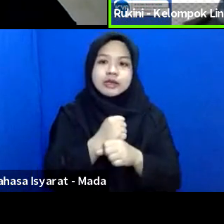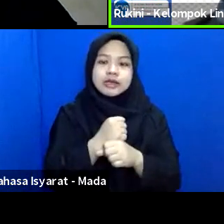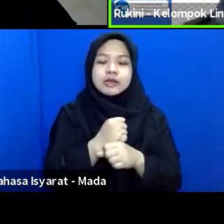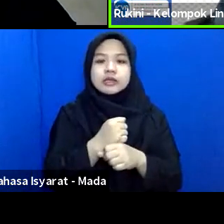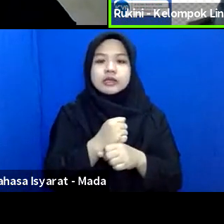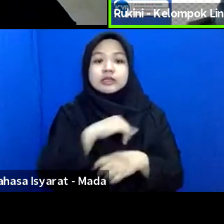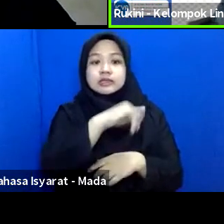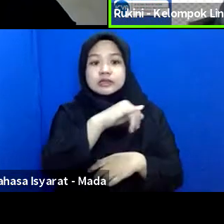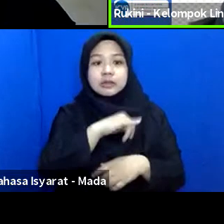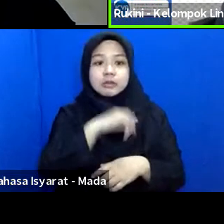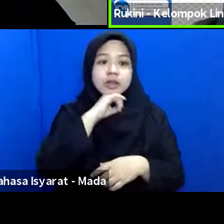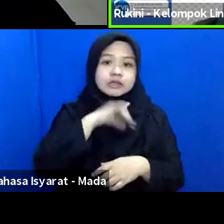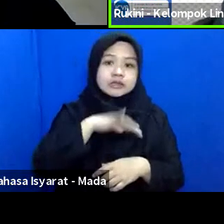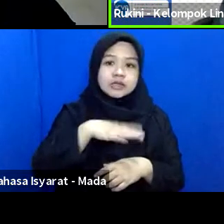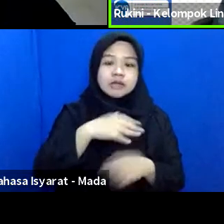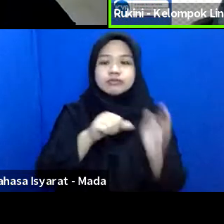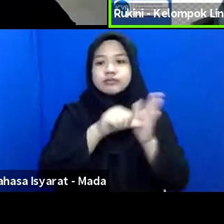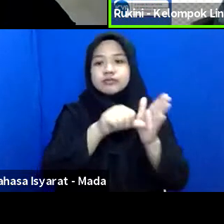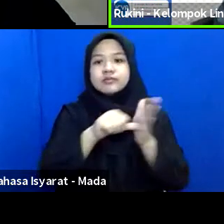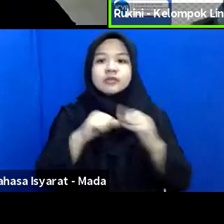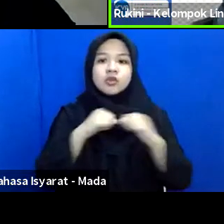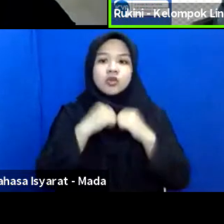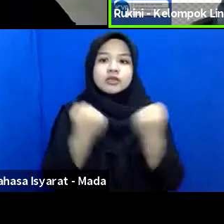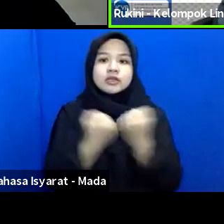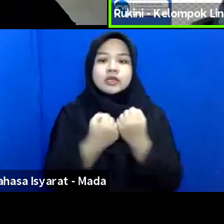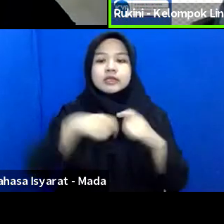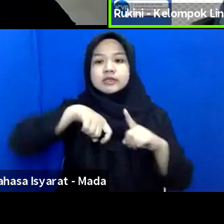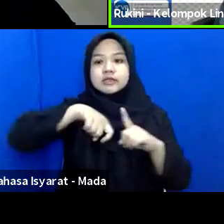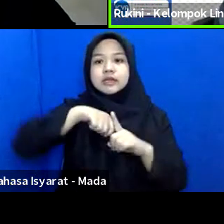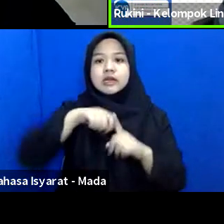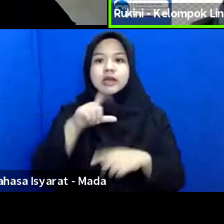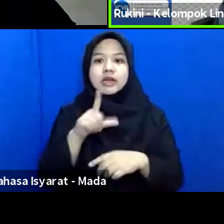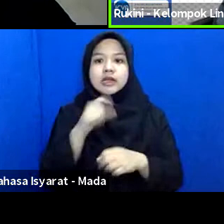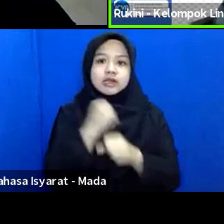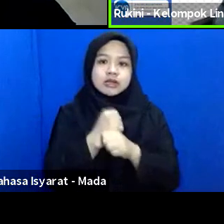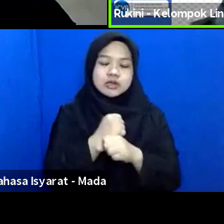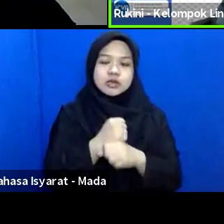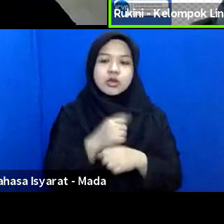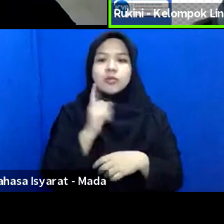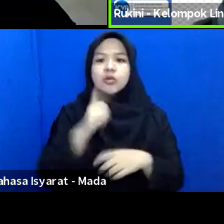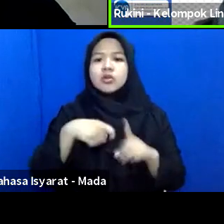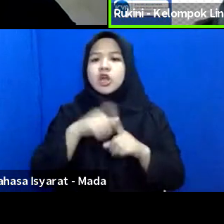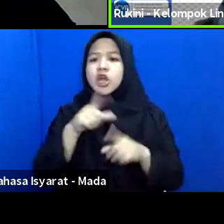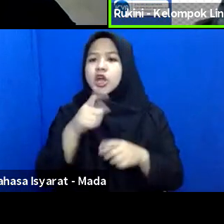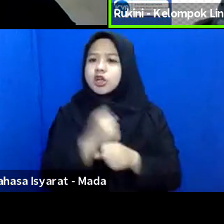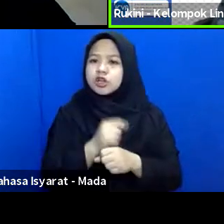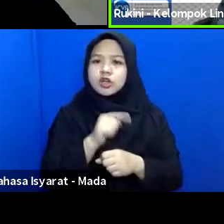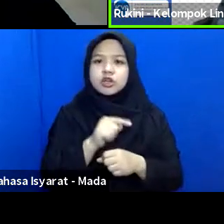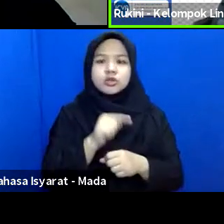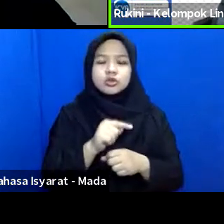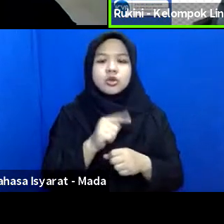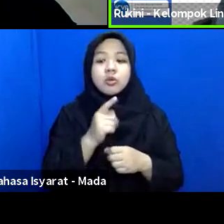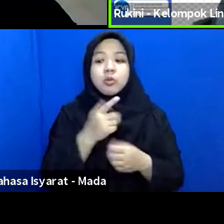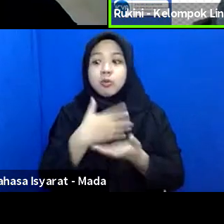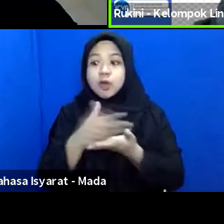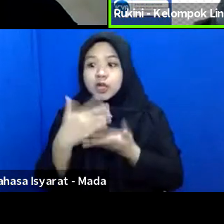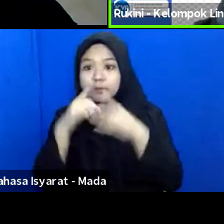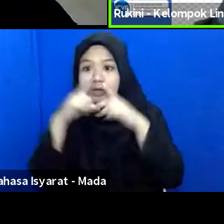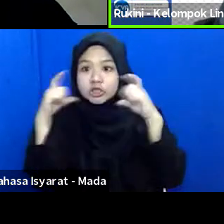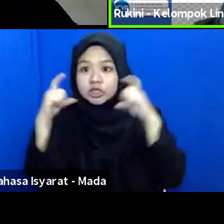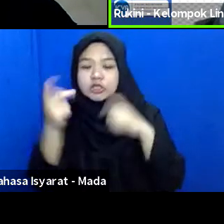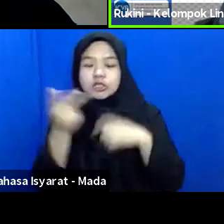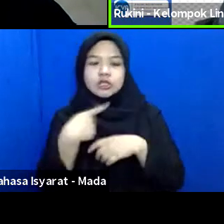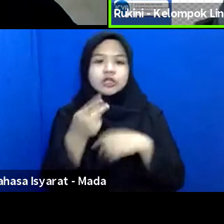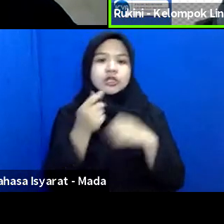lansia melalui organisasi KLG itu maka KLG membagian membagikan masker kita